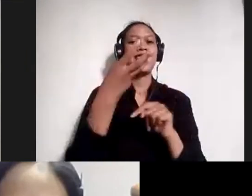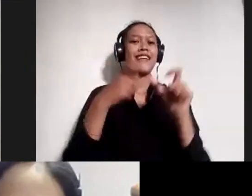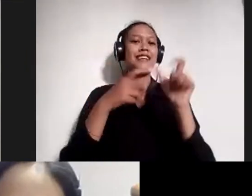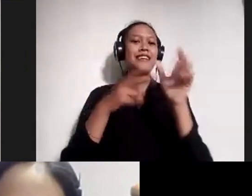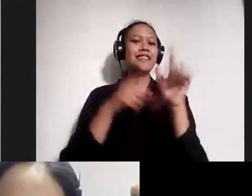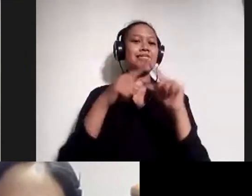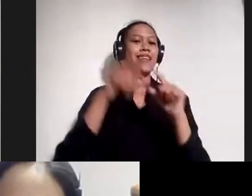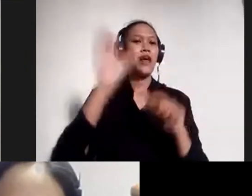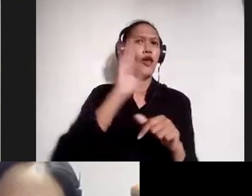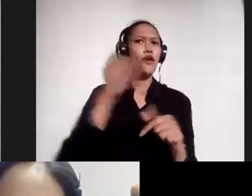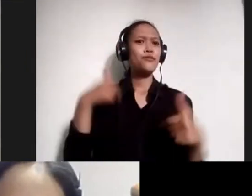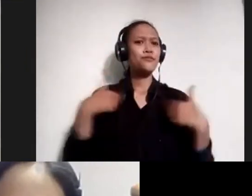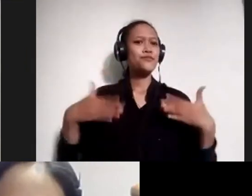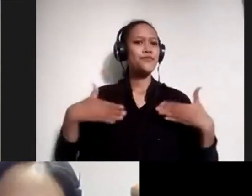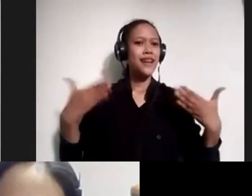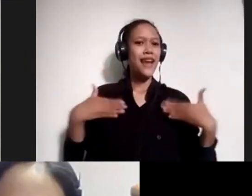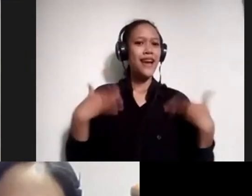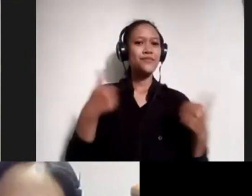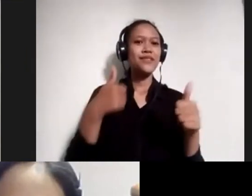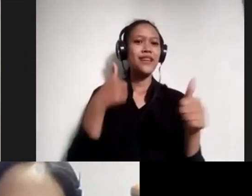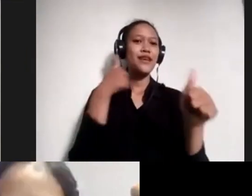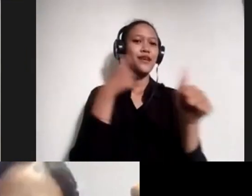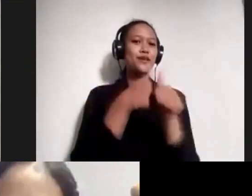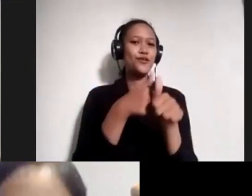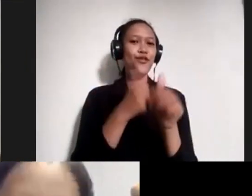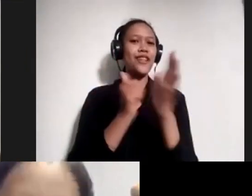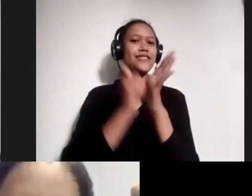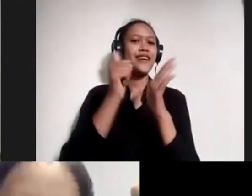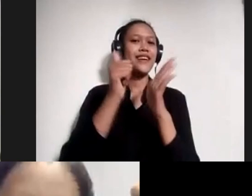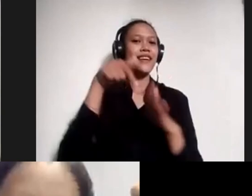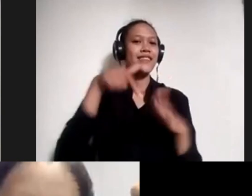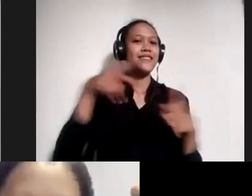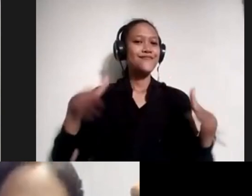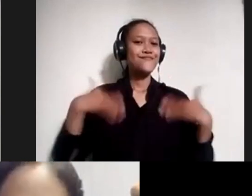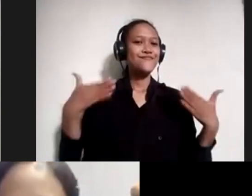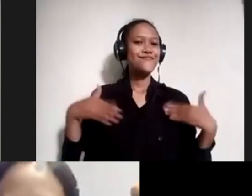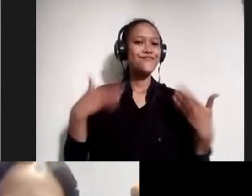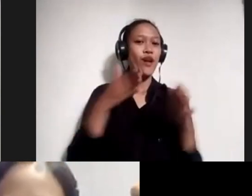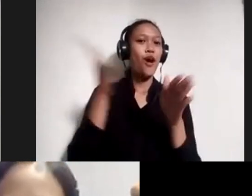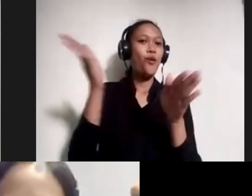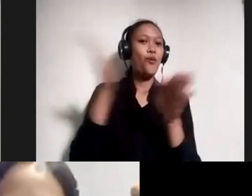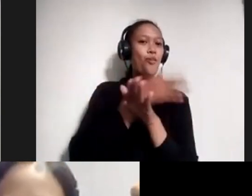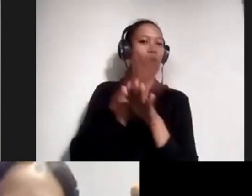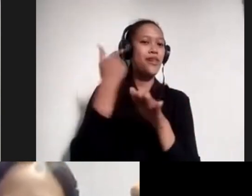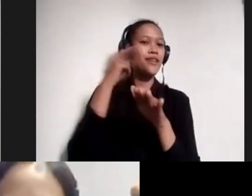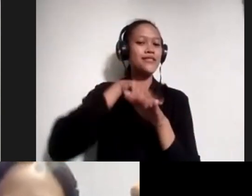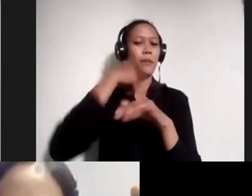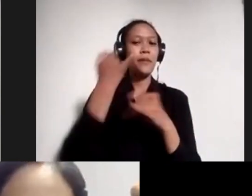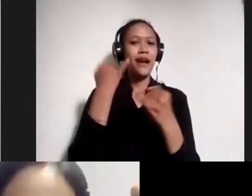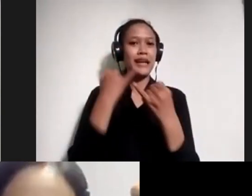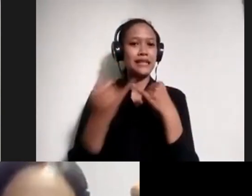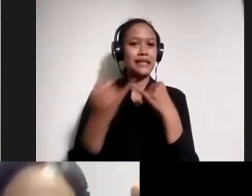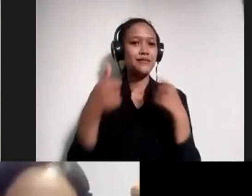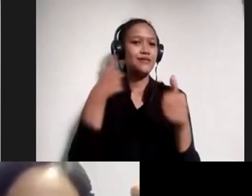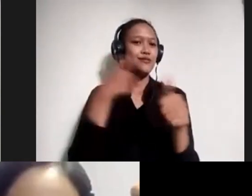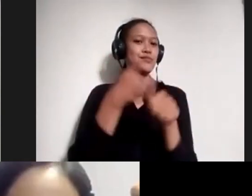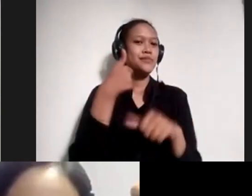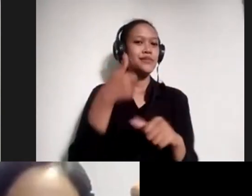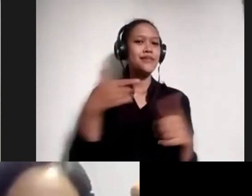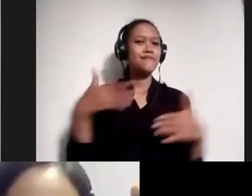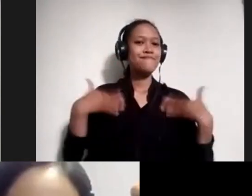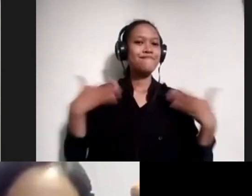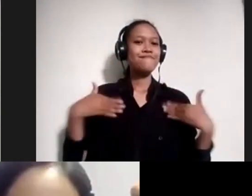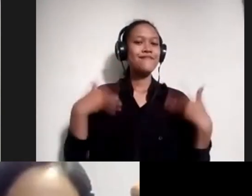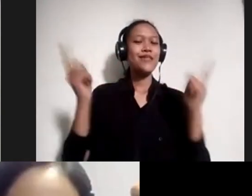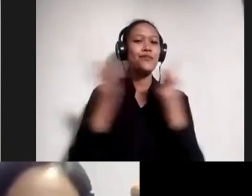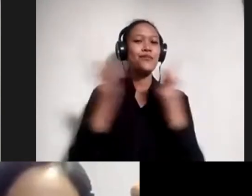bisa ikut acara ini dari awal tadi sampai akhir, dan senang banget ketemu lagi dengan